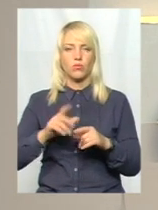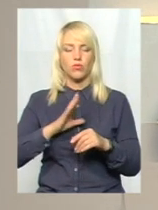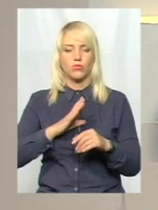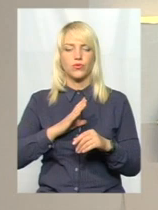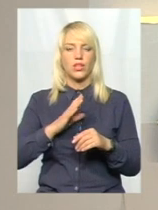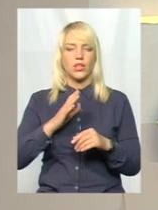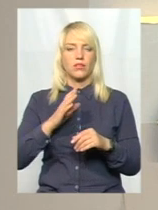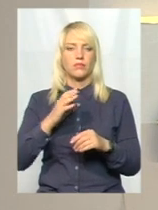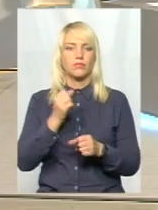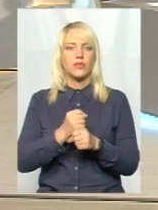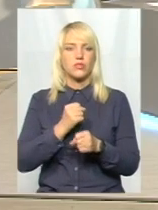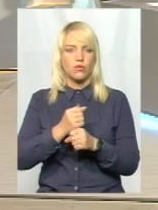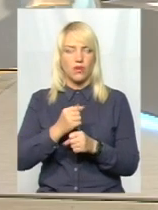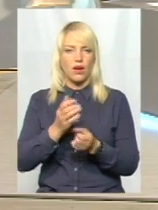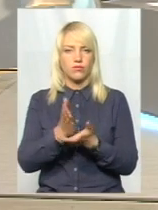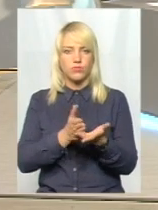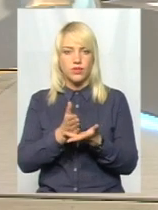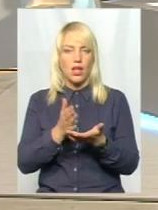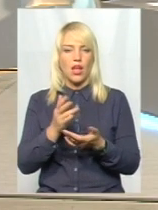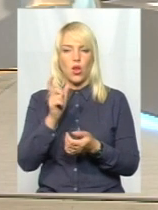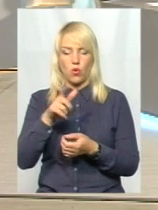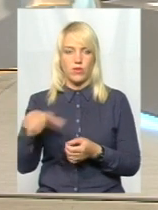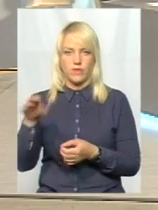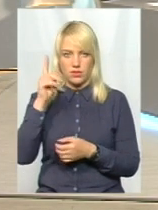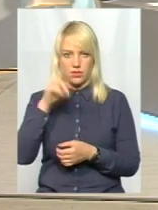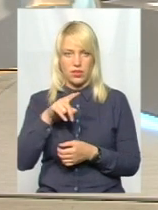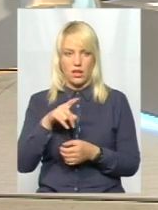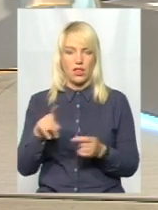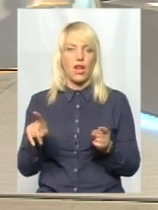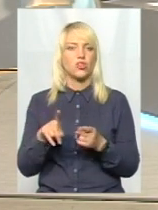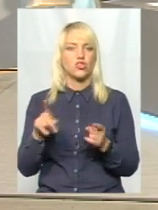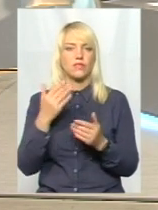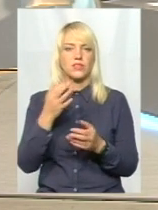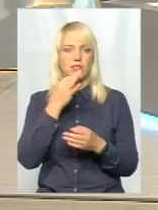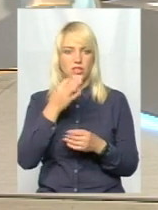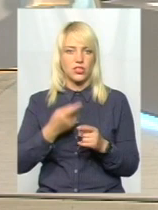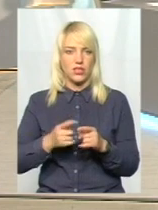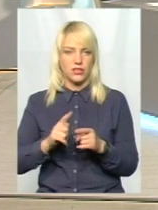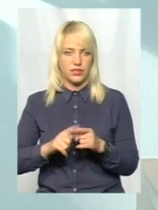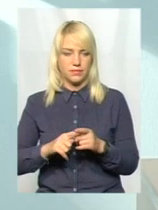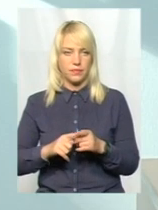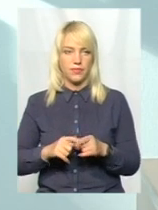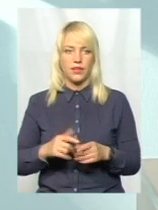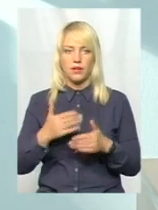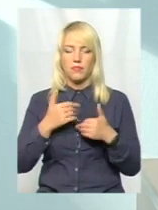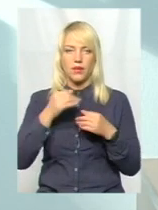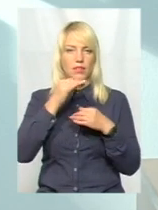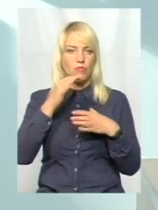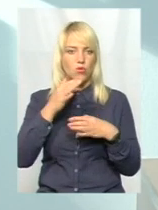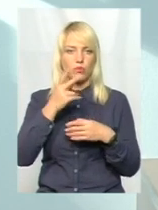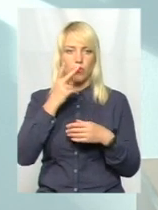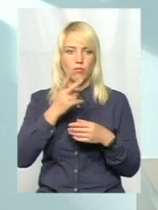що має свідчити про те, що заклад, в який ми зайшли, зареєстрований? Ви знаєте, ми можемо побачити